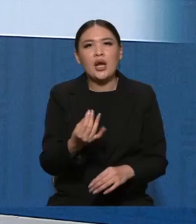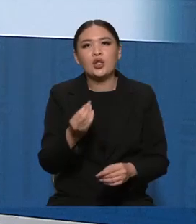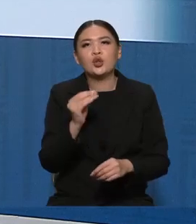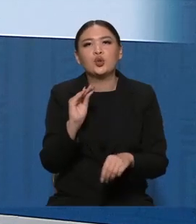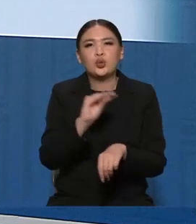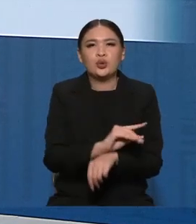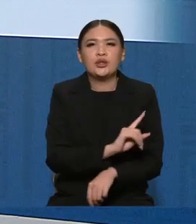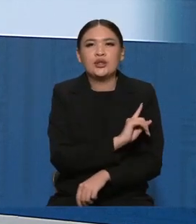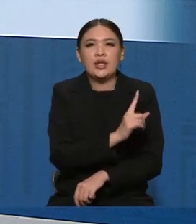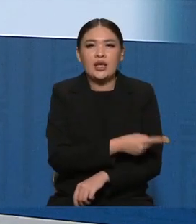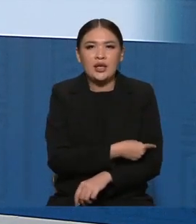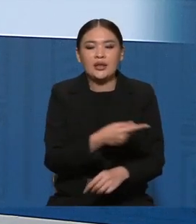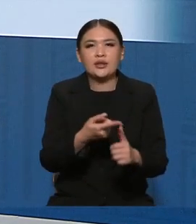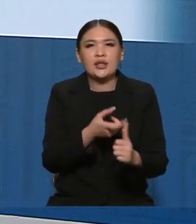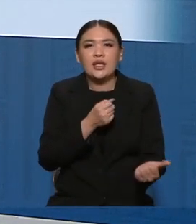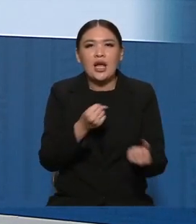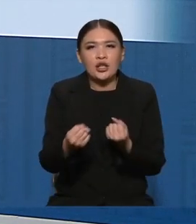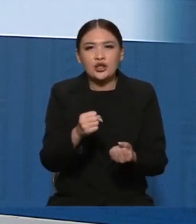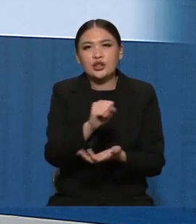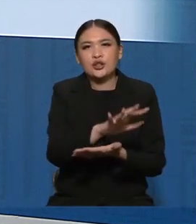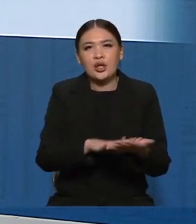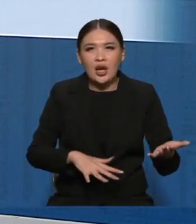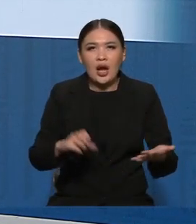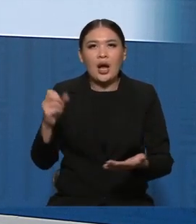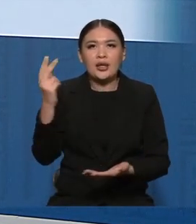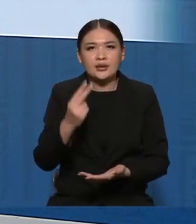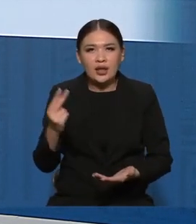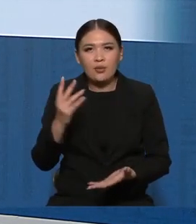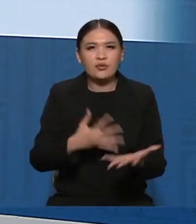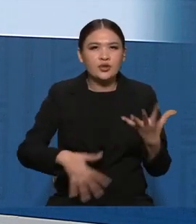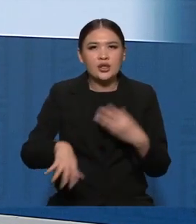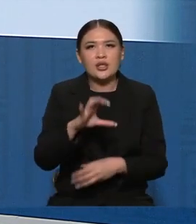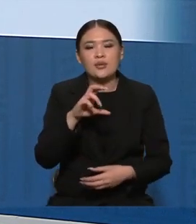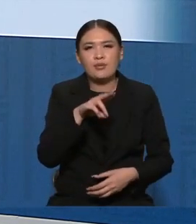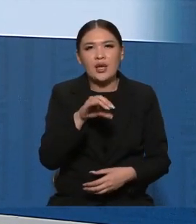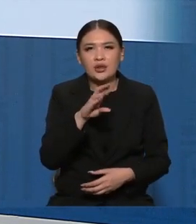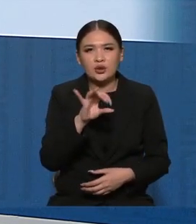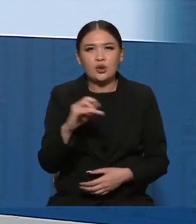усилия во имя дальнейшего укрепления сотрудничества с Астаной по всему спектру двусторонних отношений.